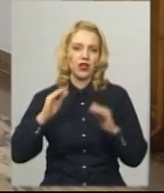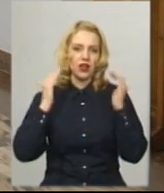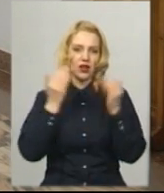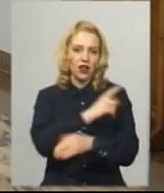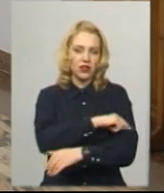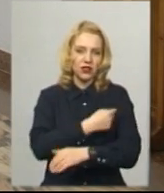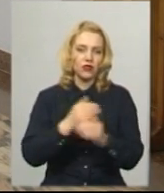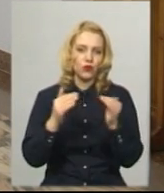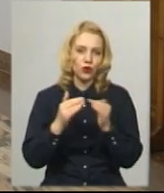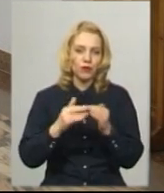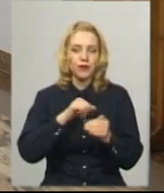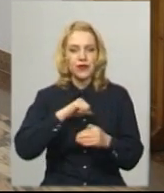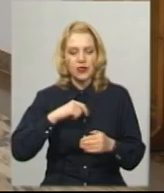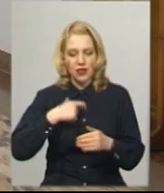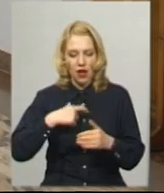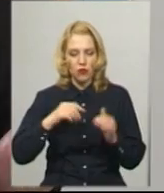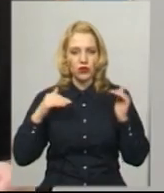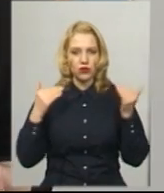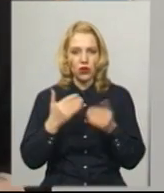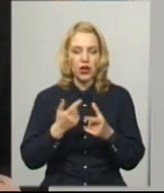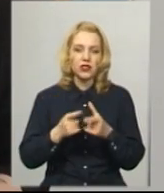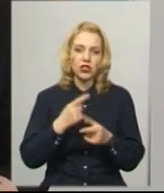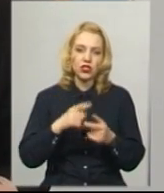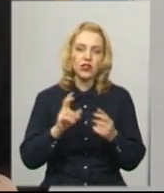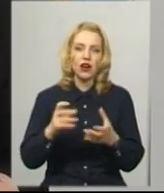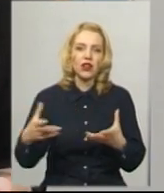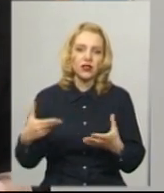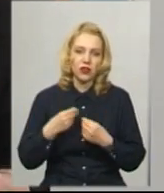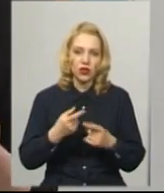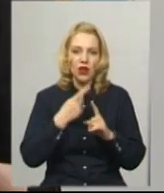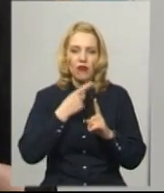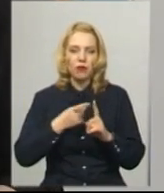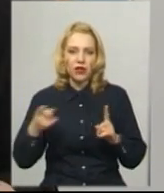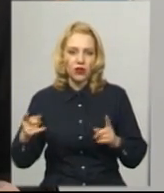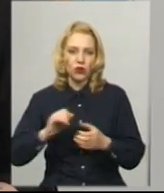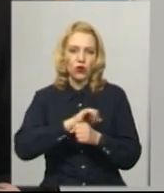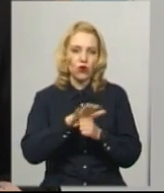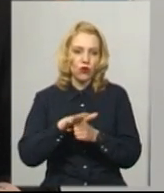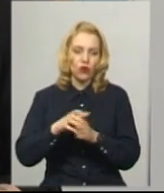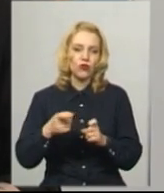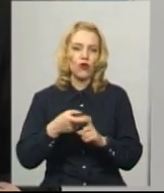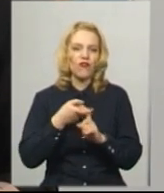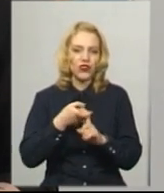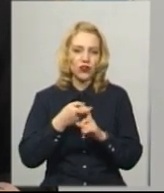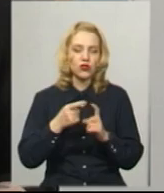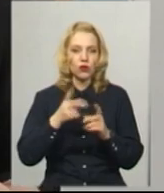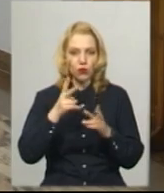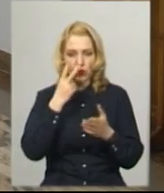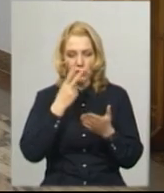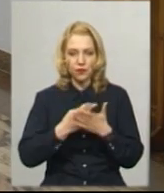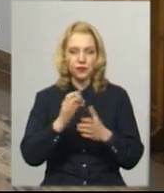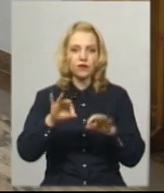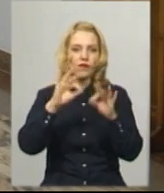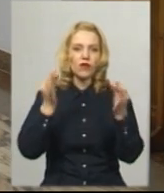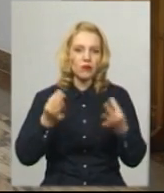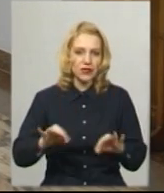самоізоляція. Чи надихаються, чи створюють нові роботи, чи період коронавірусу, він буде відображений і з мистецької точки зору.